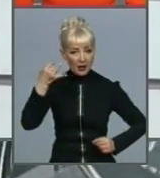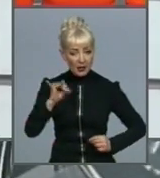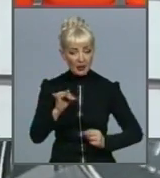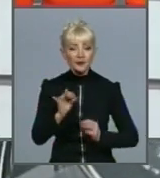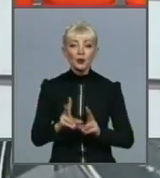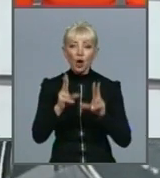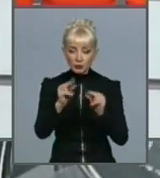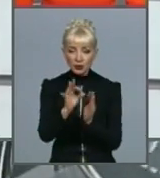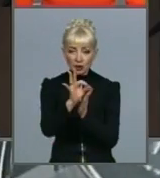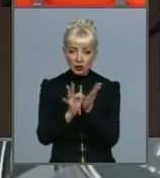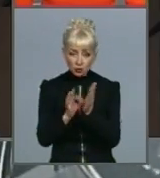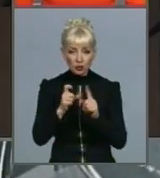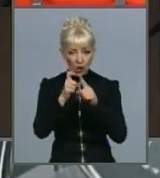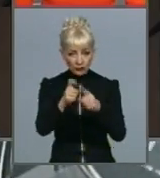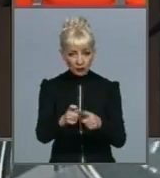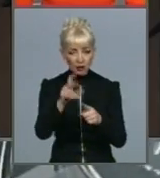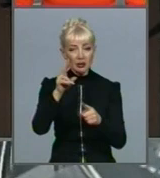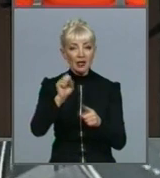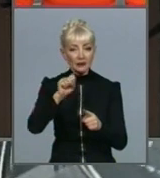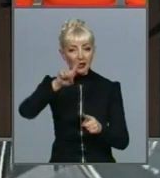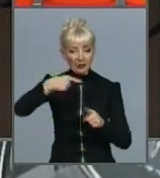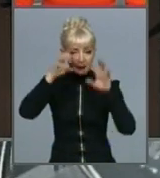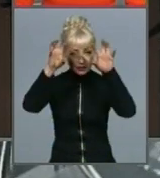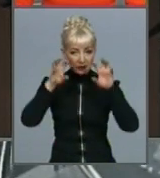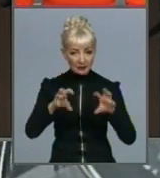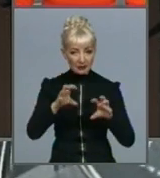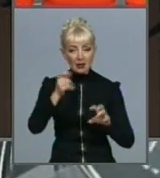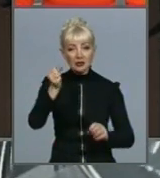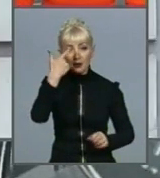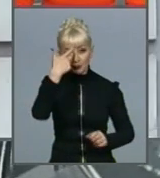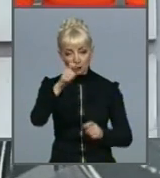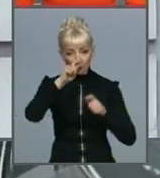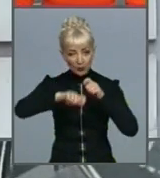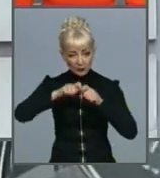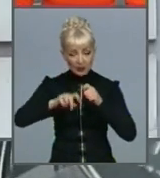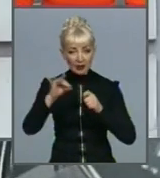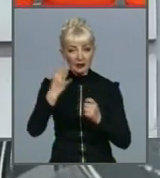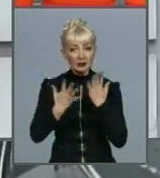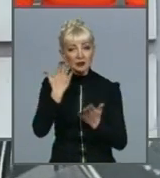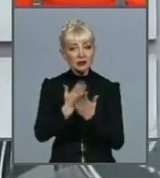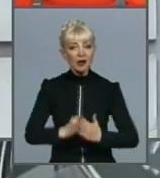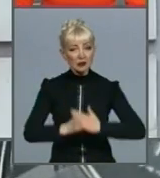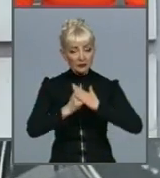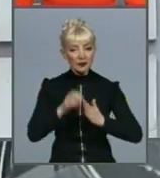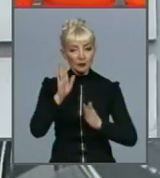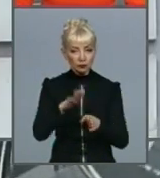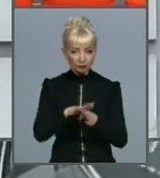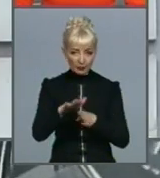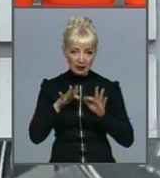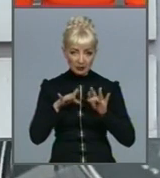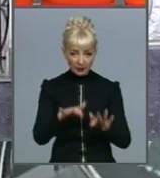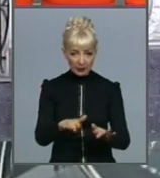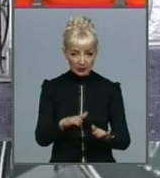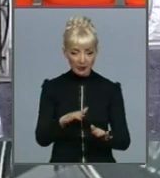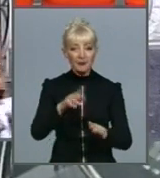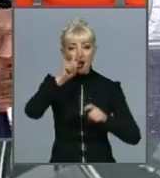вимог законодавства. За повідомленням організують перевірки та за наявності підстав вживатимуть відповідних заходів. Хід перевірок за всіма